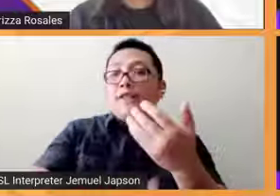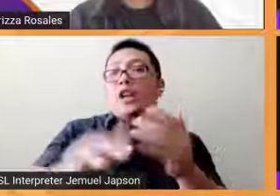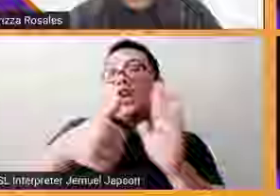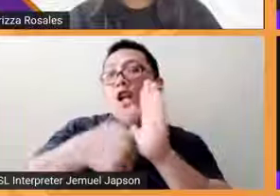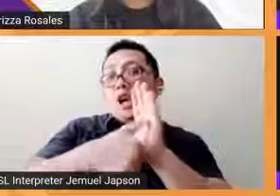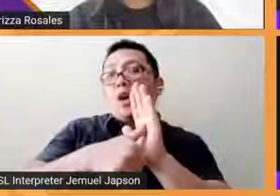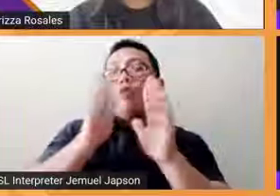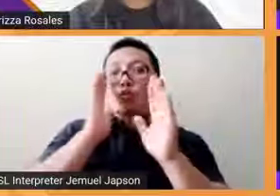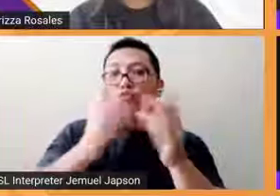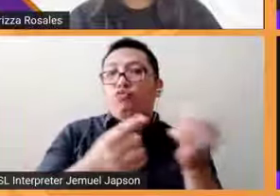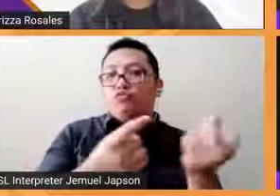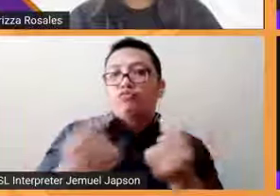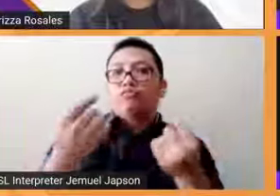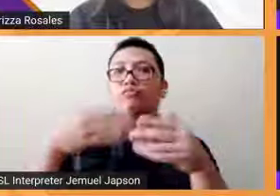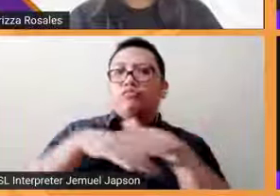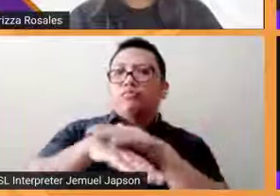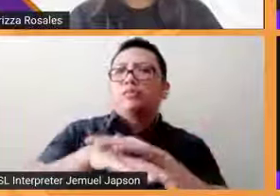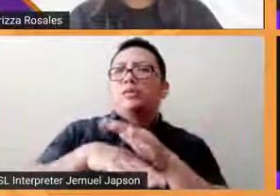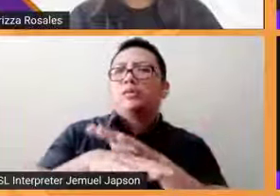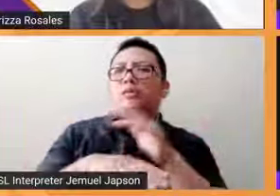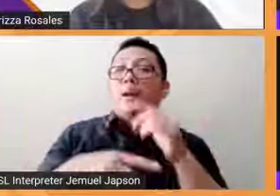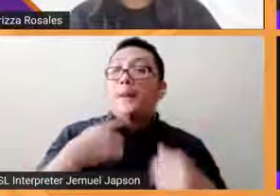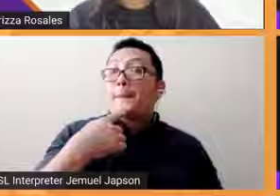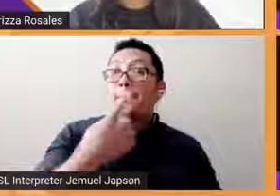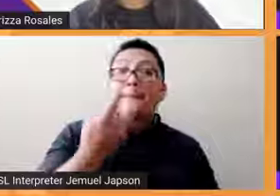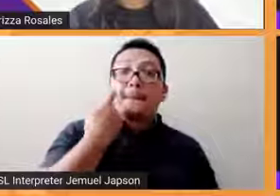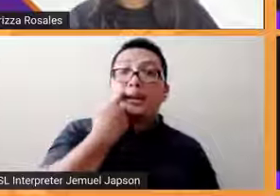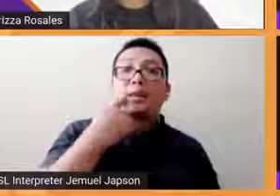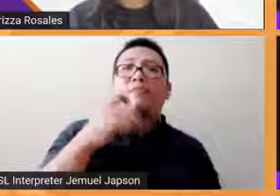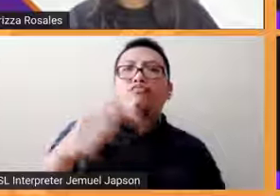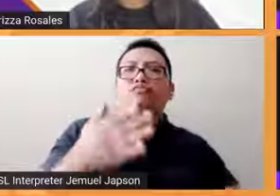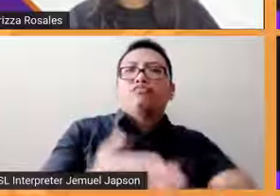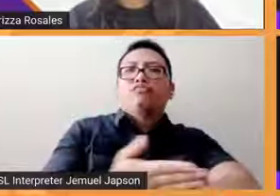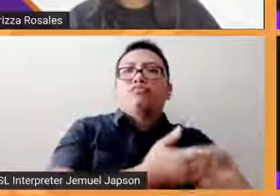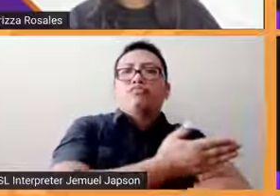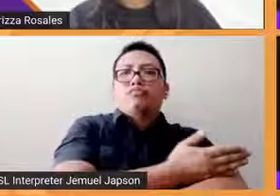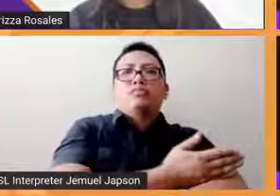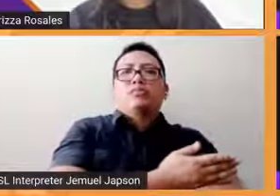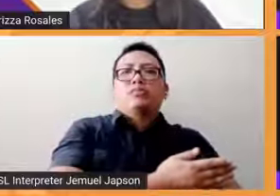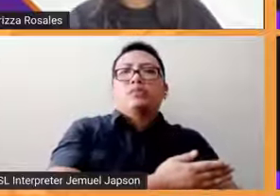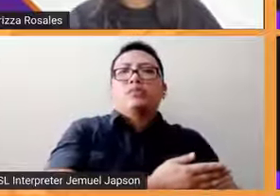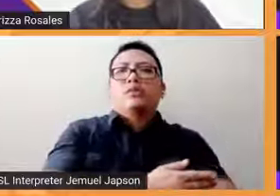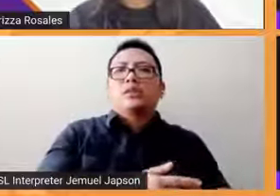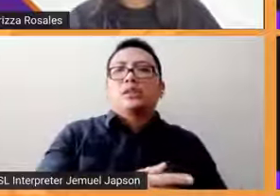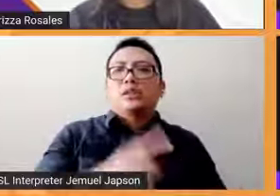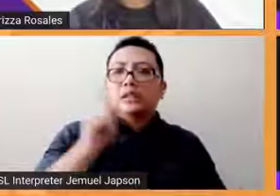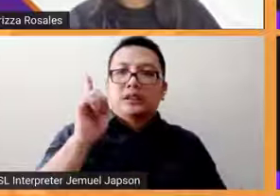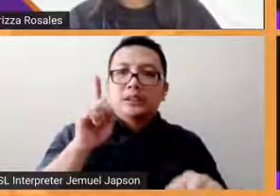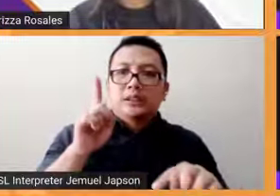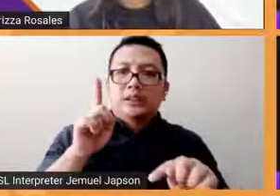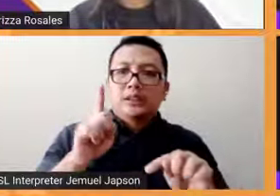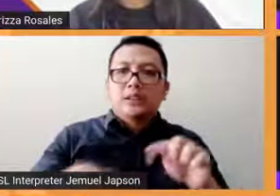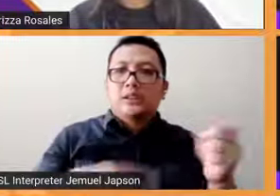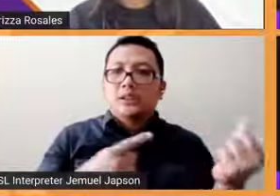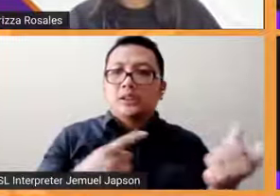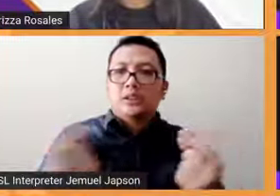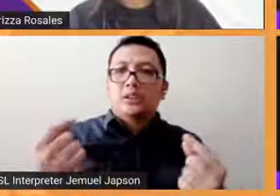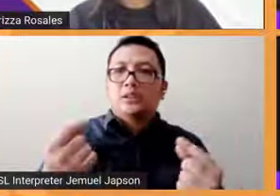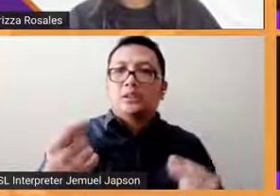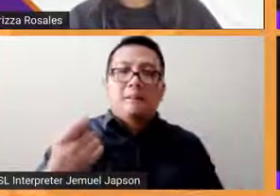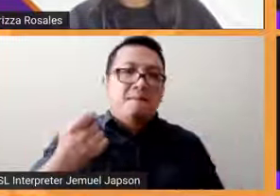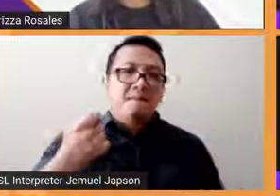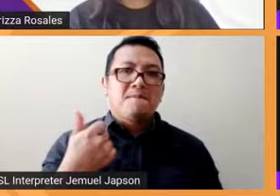accessible progressive realization tayo we cannot do it in just a snap of our fingers